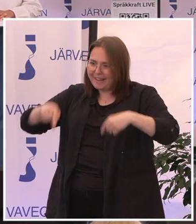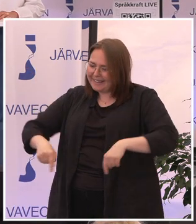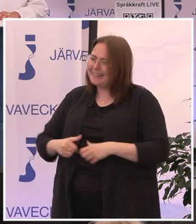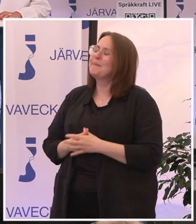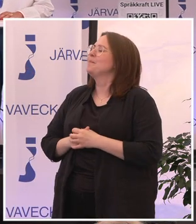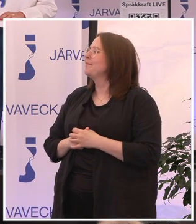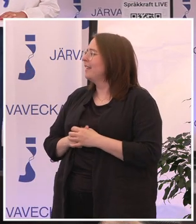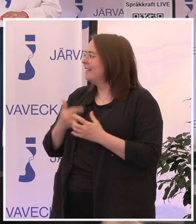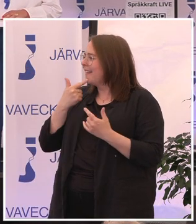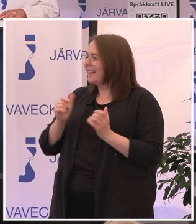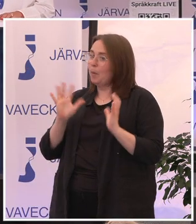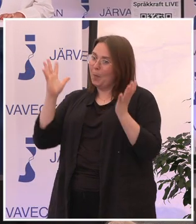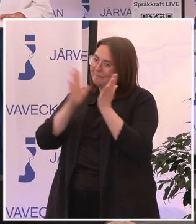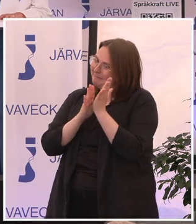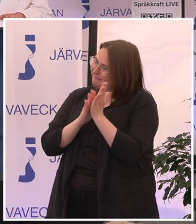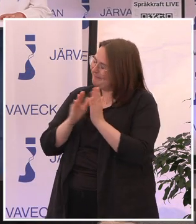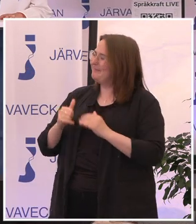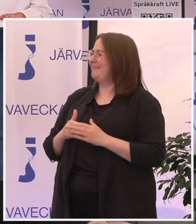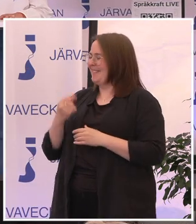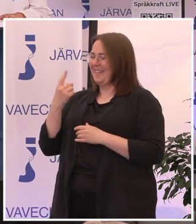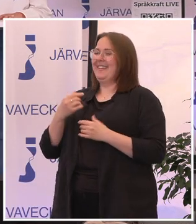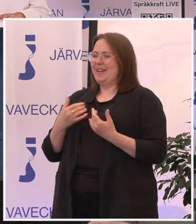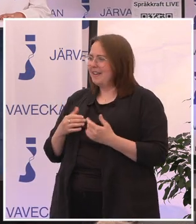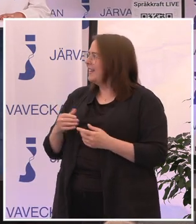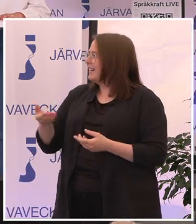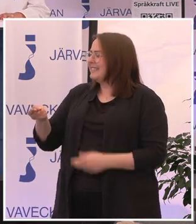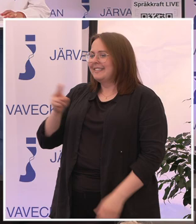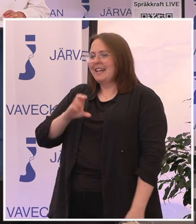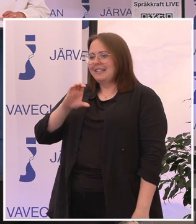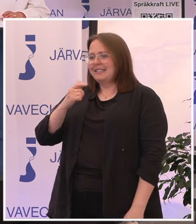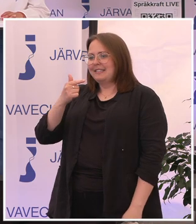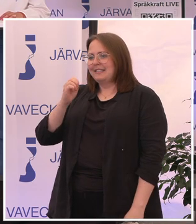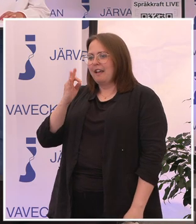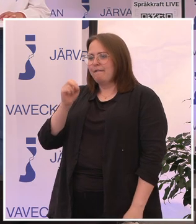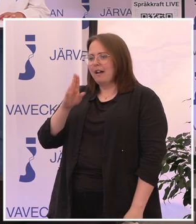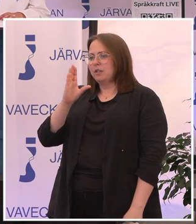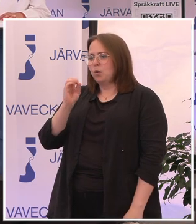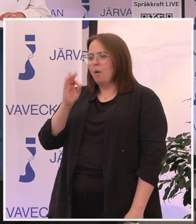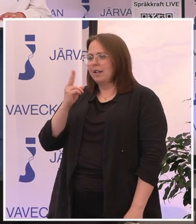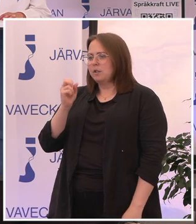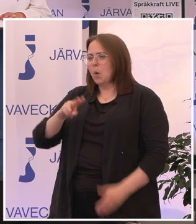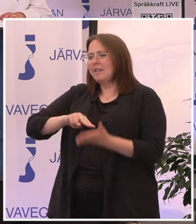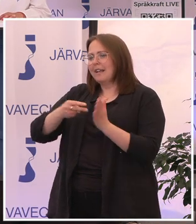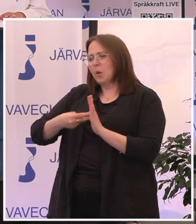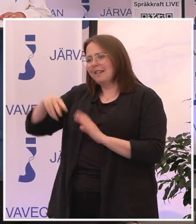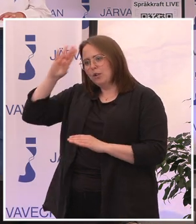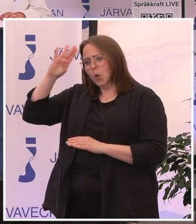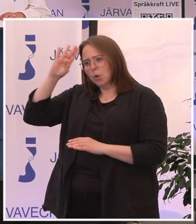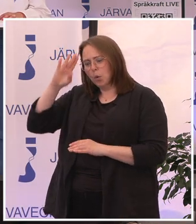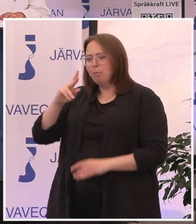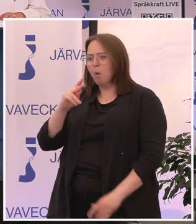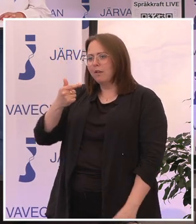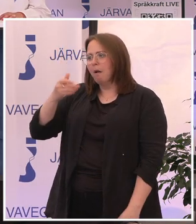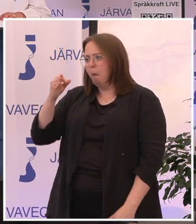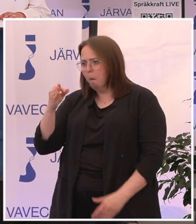Tack. Du fick en liten applåd där, hörde du den, Karin. Stefan Johansson, teknologidoktor Kungliga Tekniska